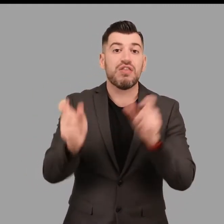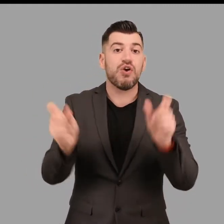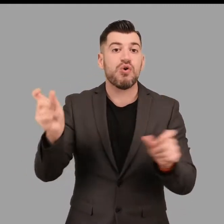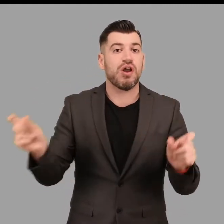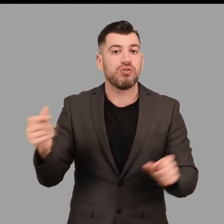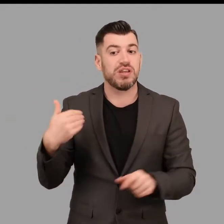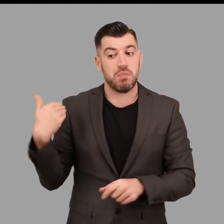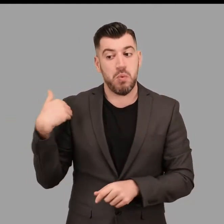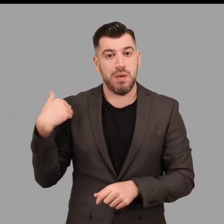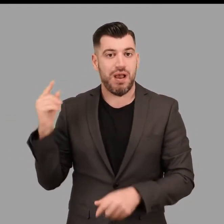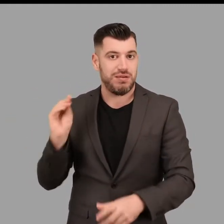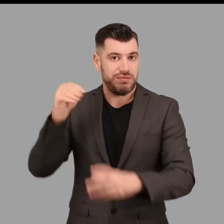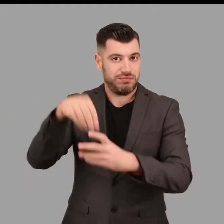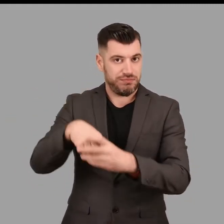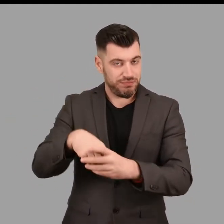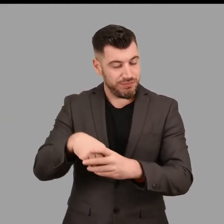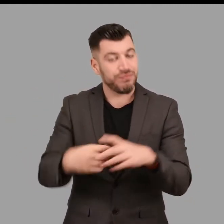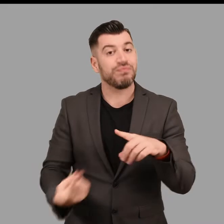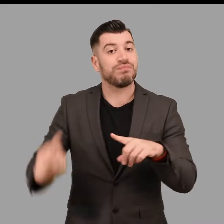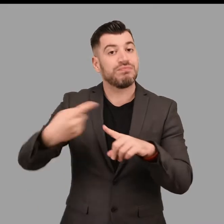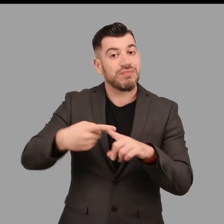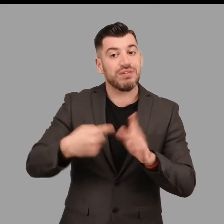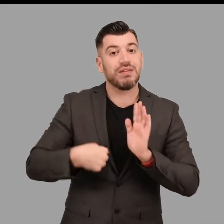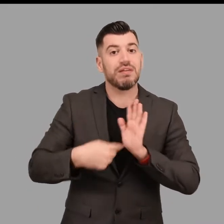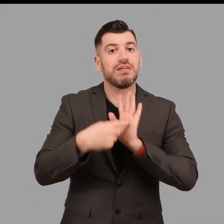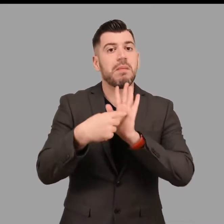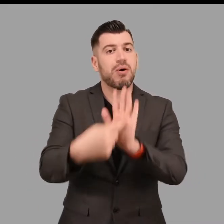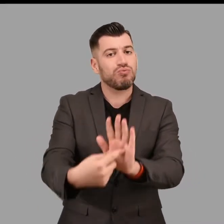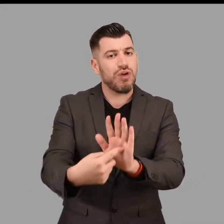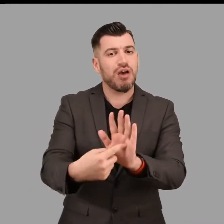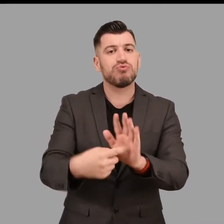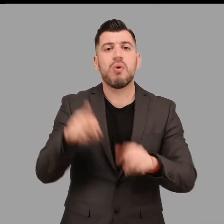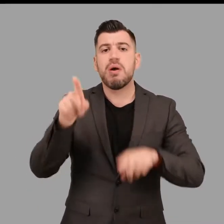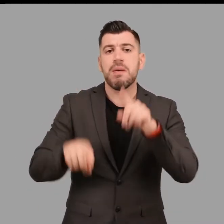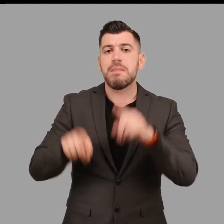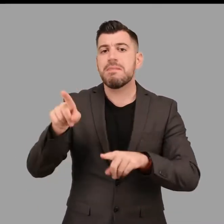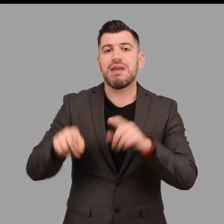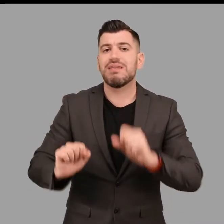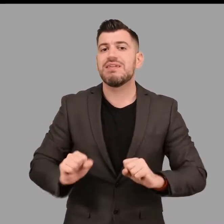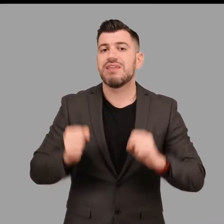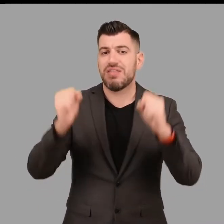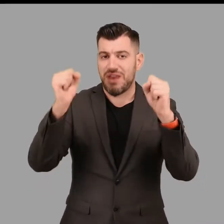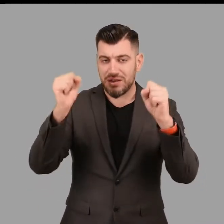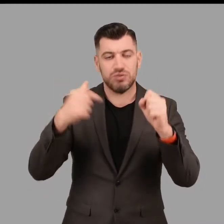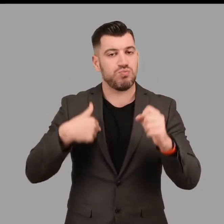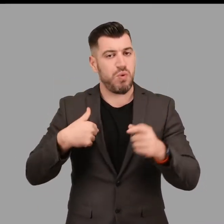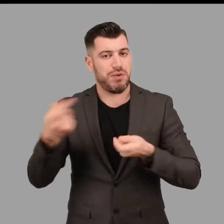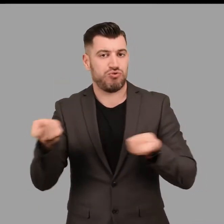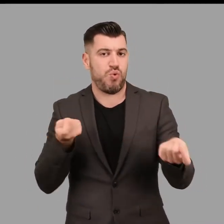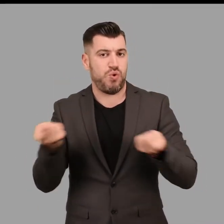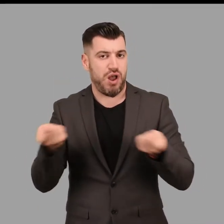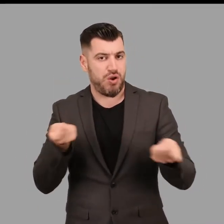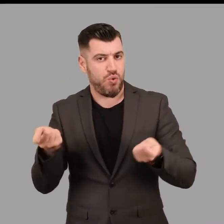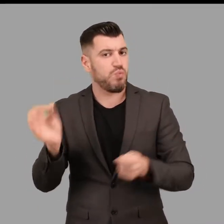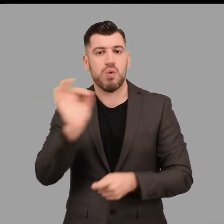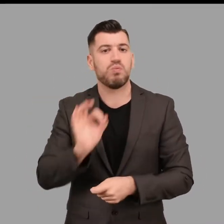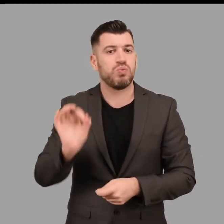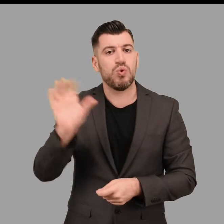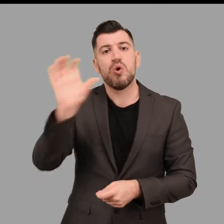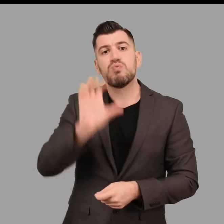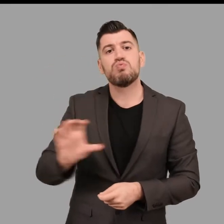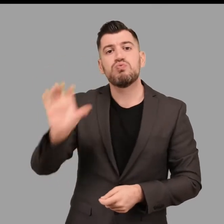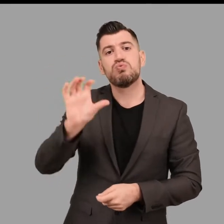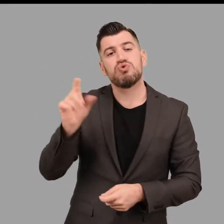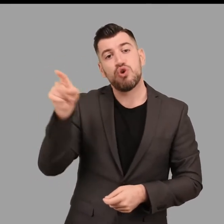για την πρόσκληση συμμετοχής και την ευκαιρία να παρουσιαστούν εδώ κάποιες από τις δράσεις που συστηματικά οργανώνονται στο Αθανασάκη Ορχαιολογικό Μουσείο